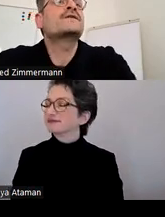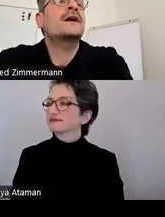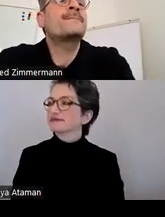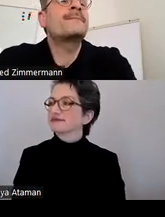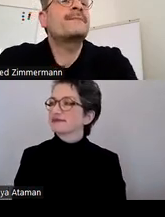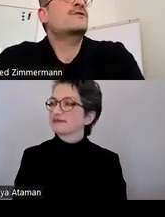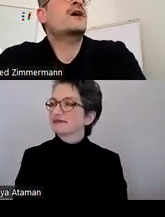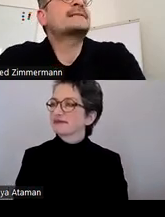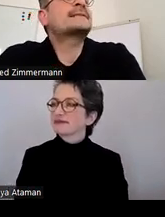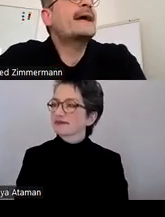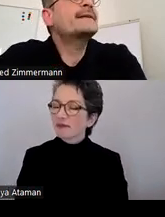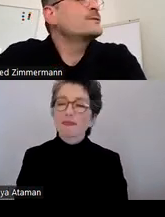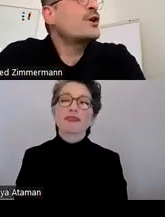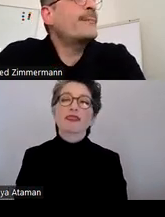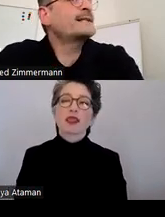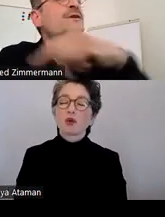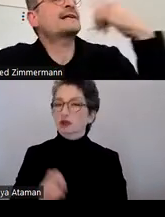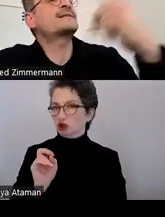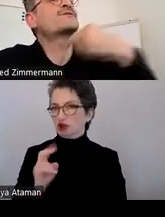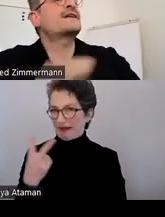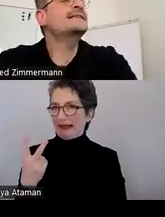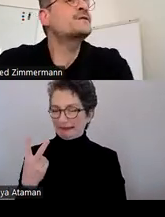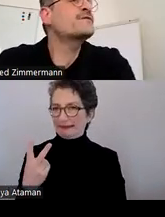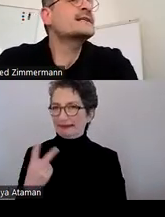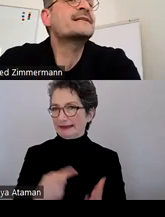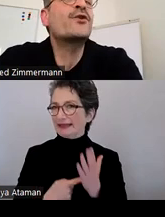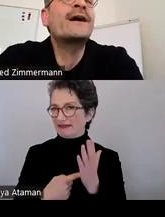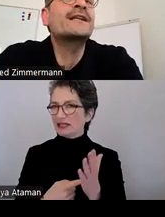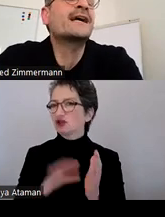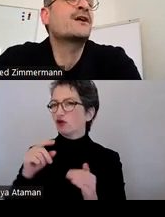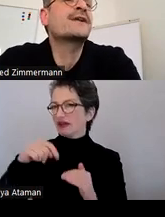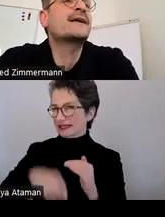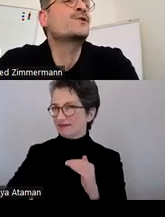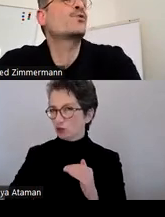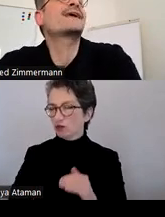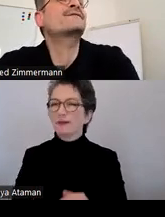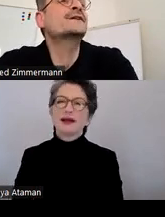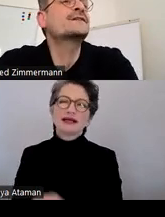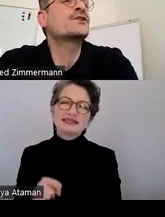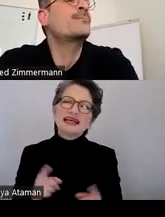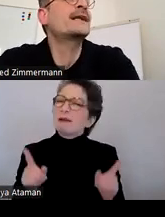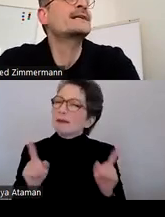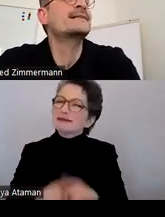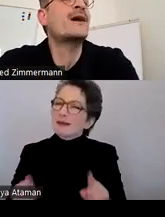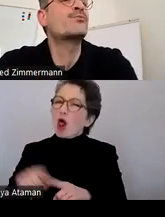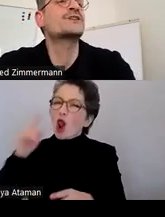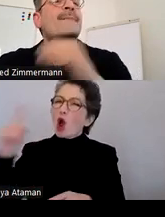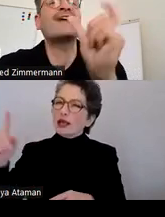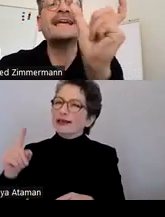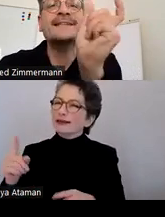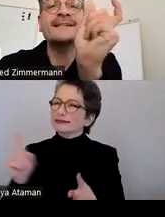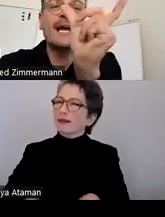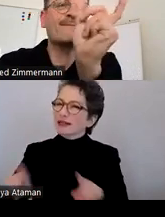Und dann noch als Zweite, nur noch mal quasi zur Vertiefung, weil das jetzt immer wieder genau derselben Logik folgt, noch mal das Thema